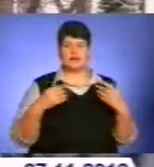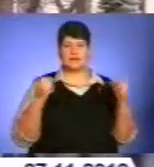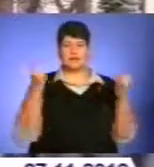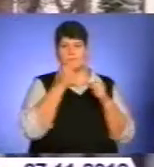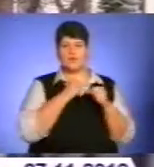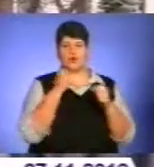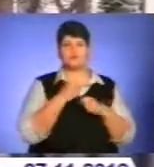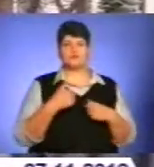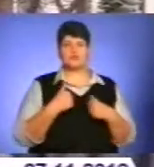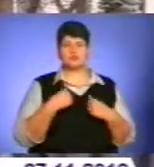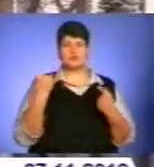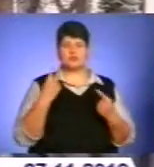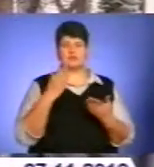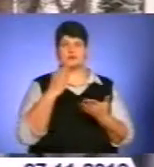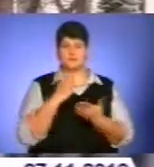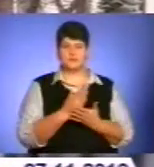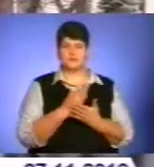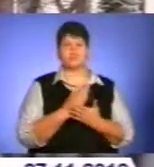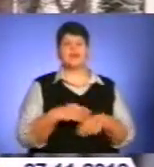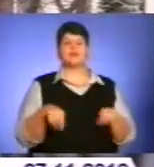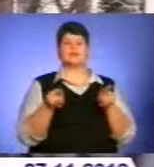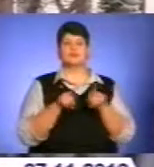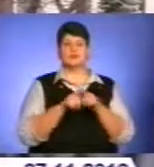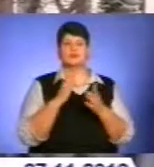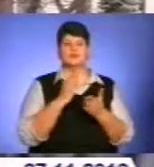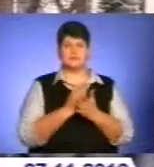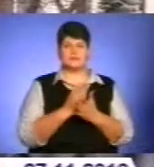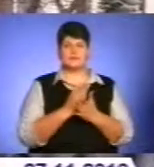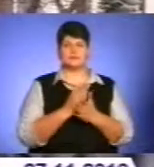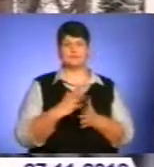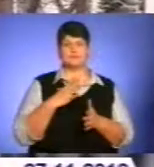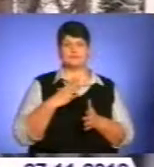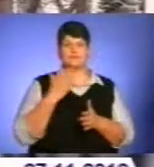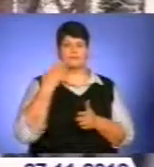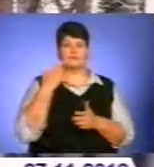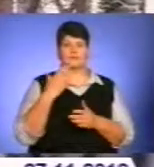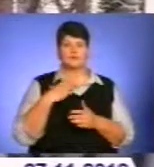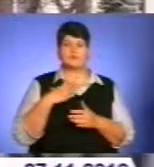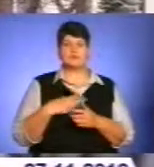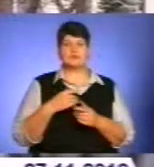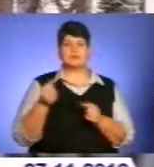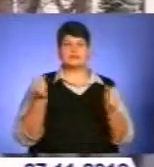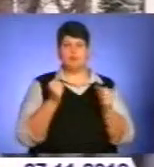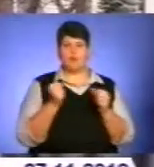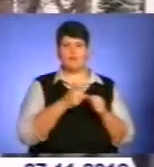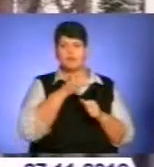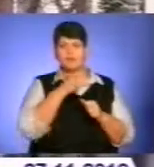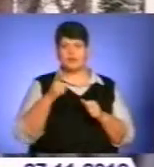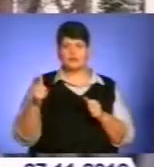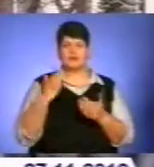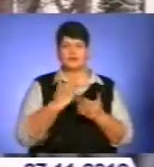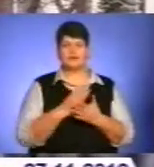які в нашій області присутні, а також легше переносить зимовий період, характерний для області.